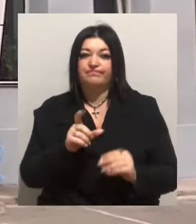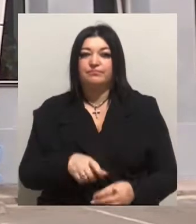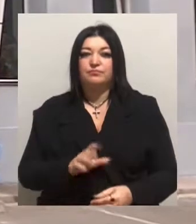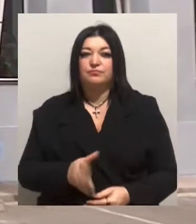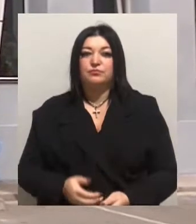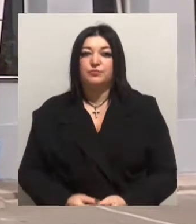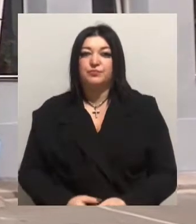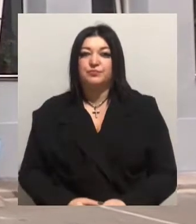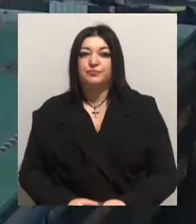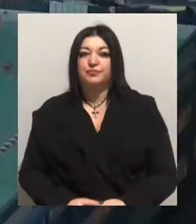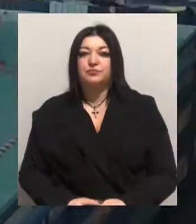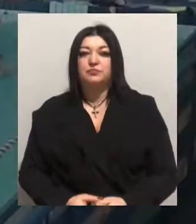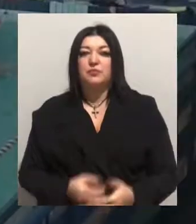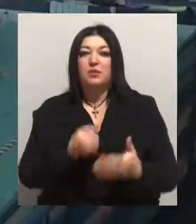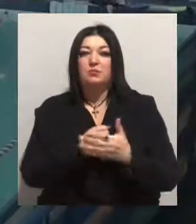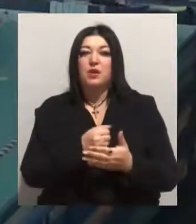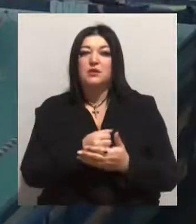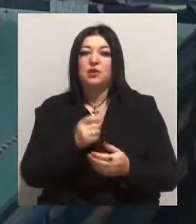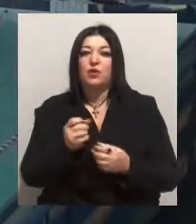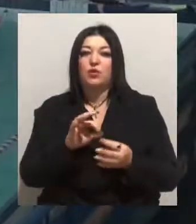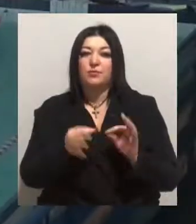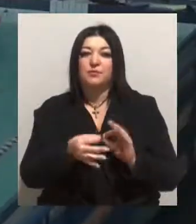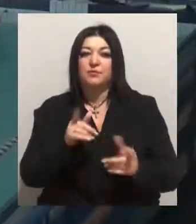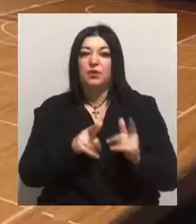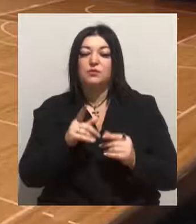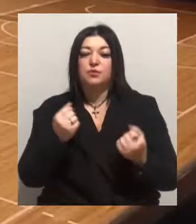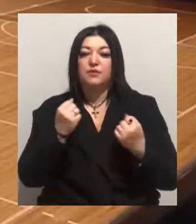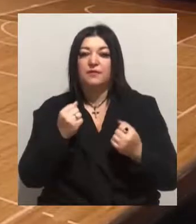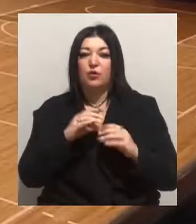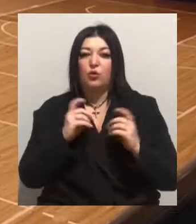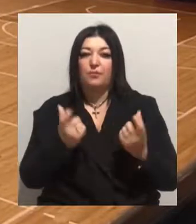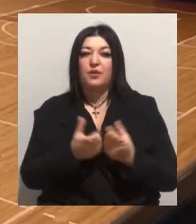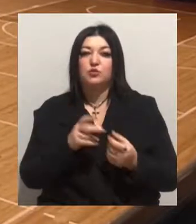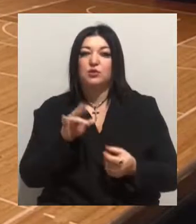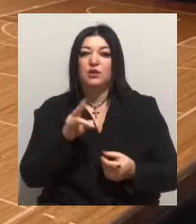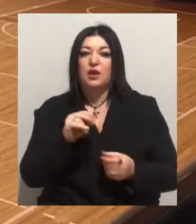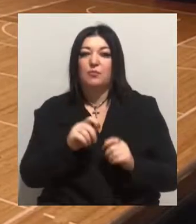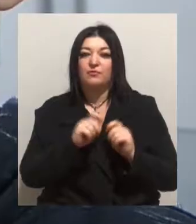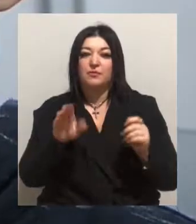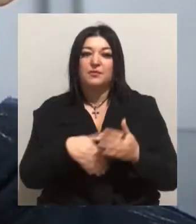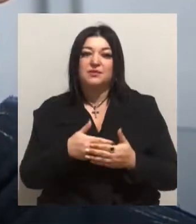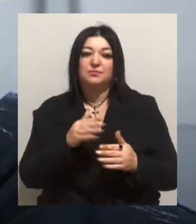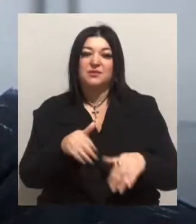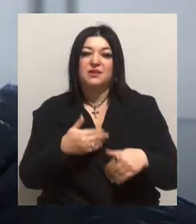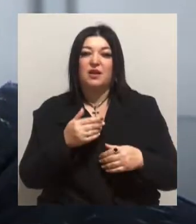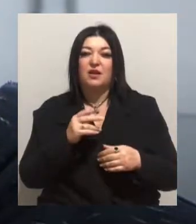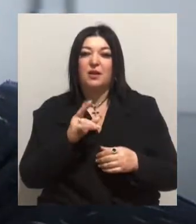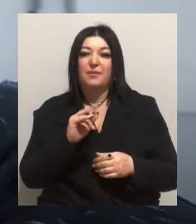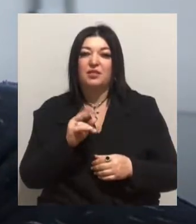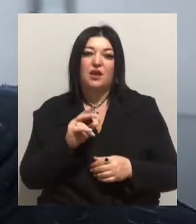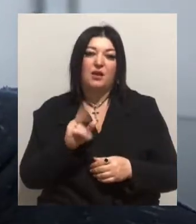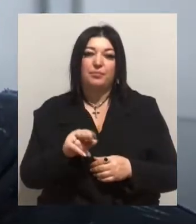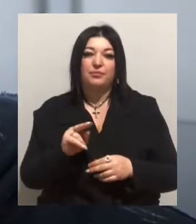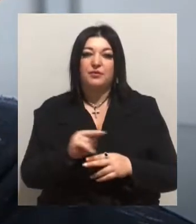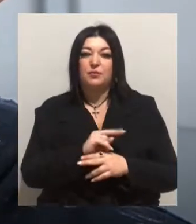База олімпійської підготовки спортивного комплексу «Динамо» відкрилася після капітального ремонту. Все добре, але є